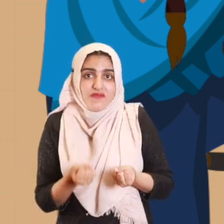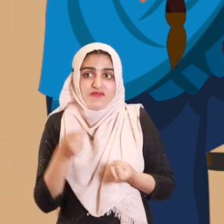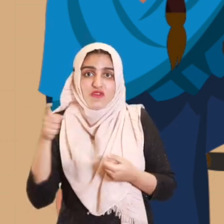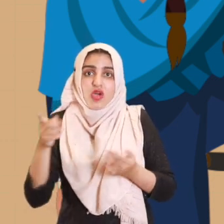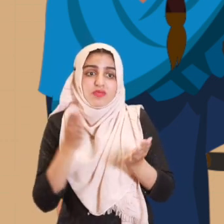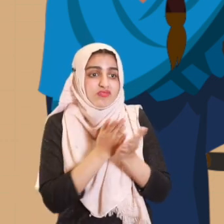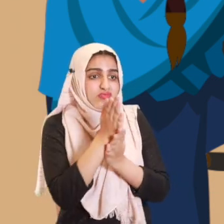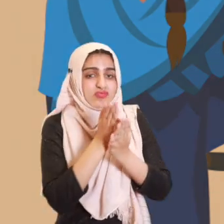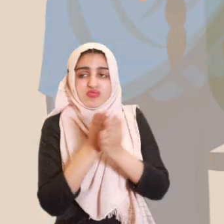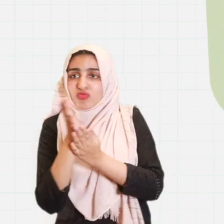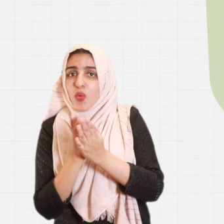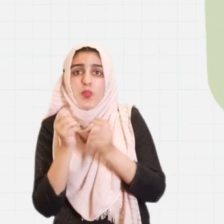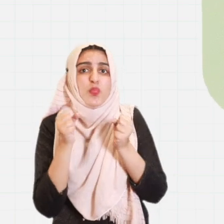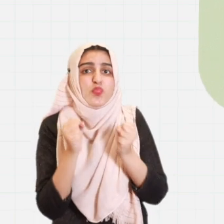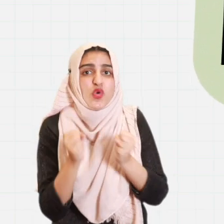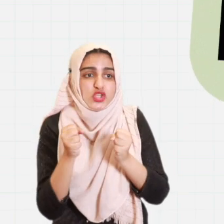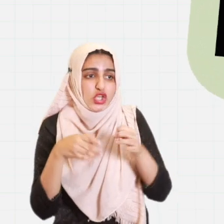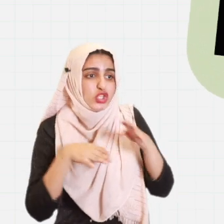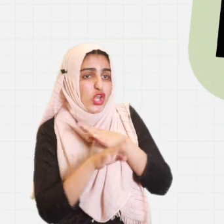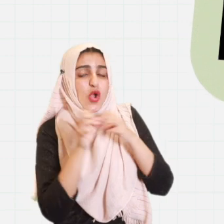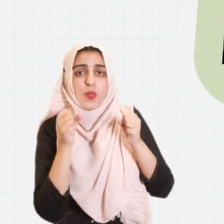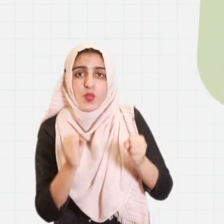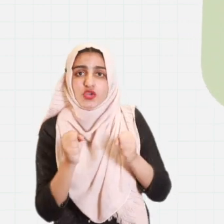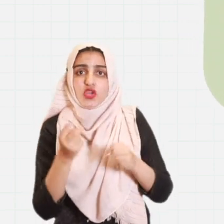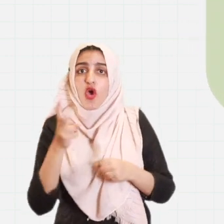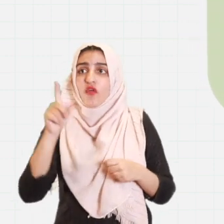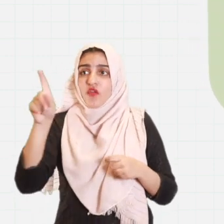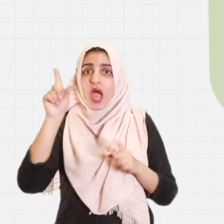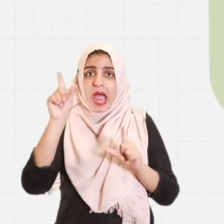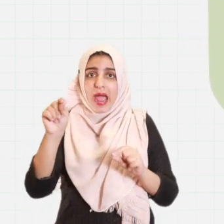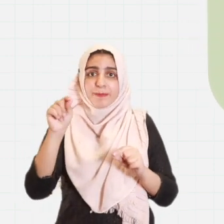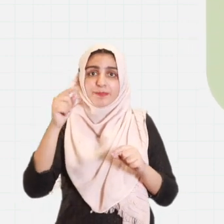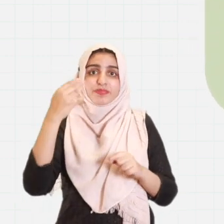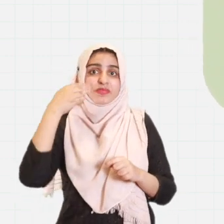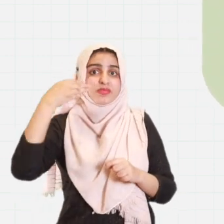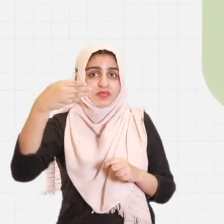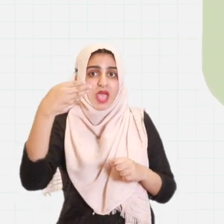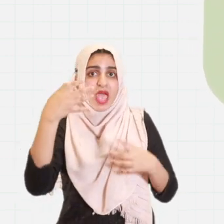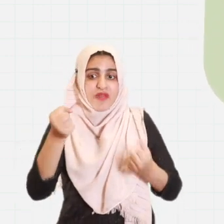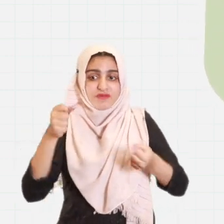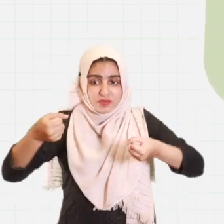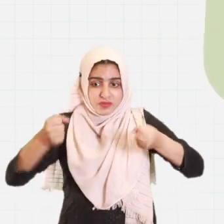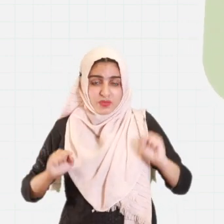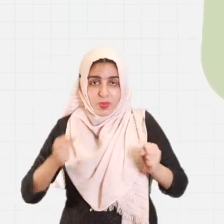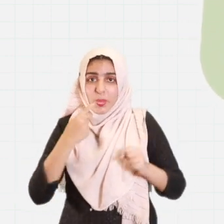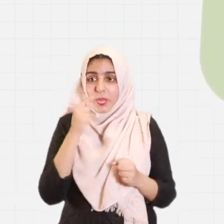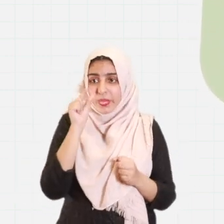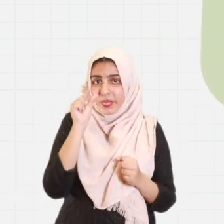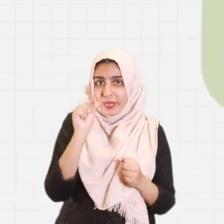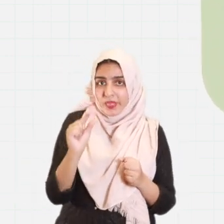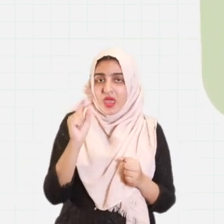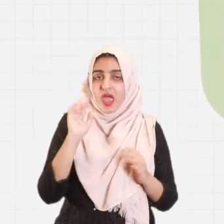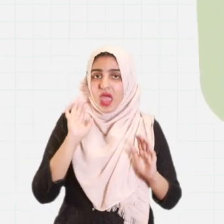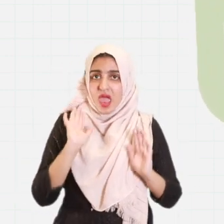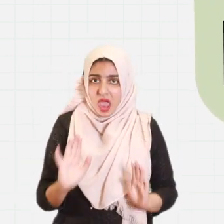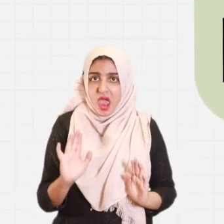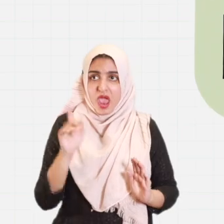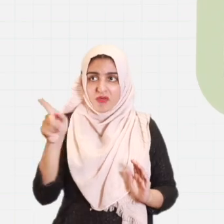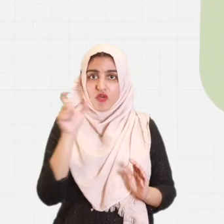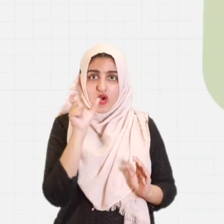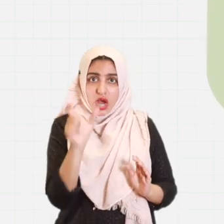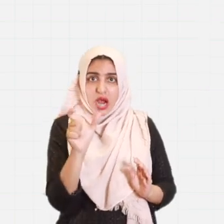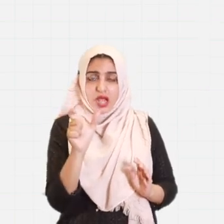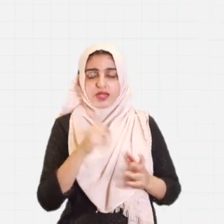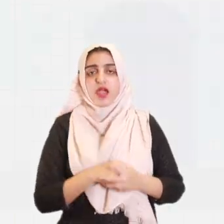معذوری کی وجہ سے سفر کرنے سے کاثر ہیں اور ان کے پاس جسمانی معذوری کے نشان والا نادرہ کا جاری کردہ